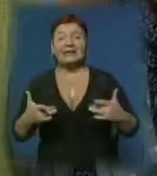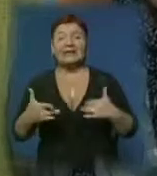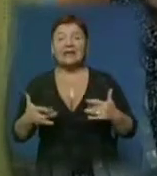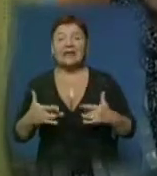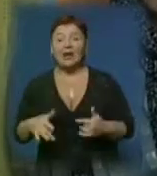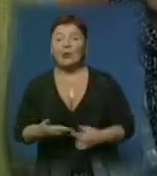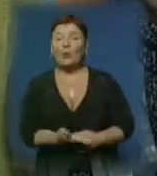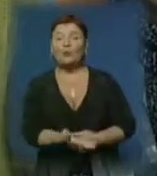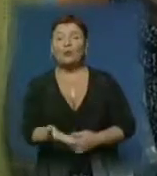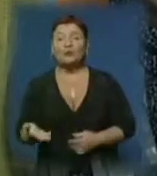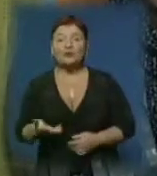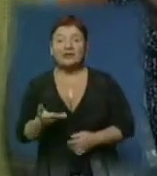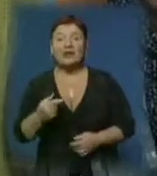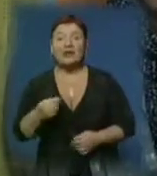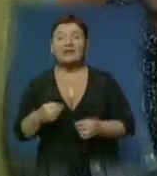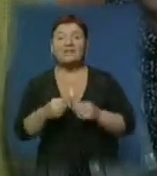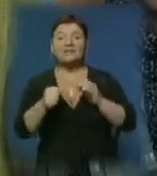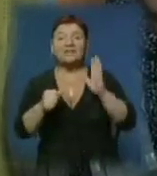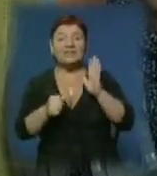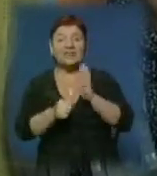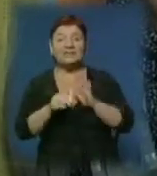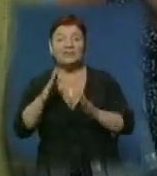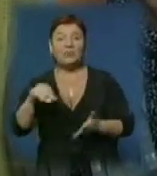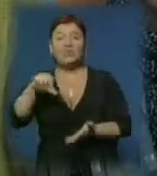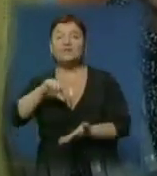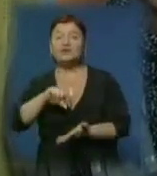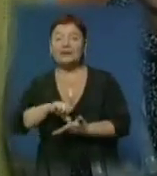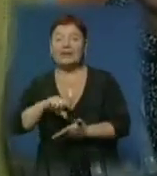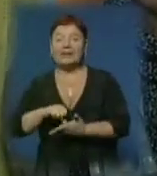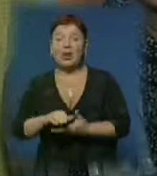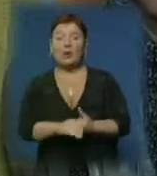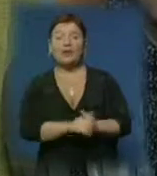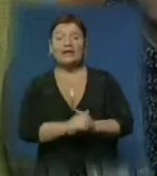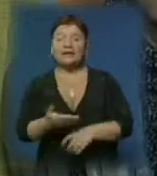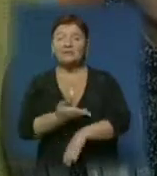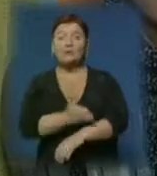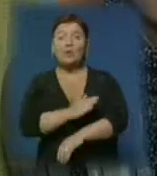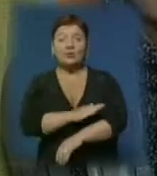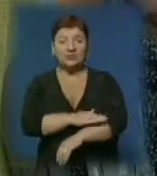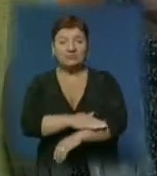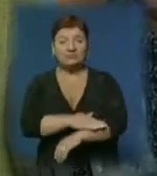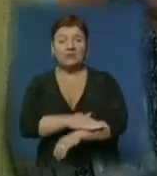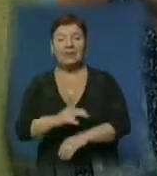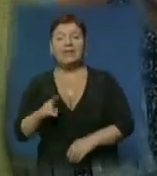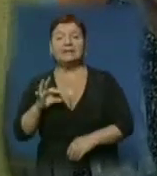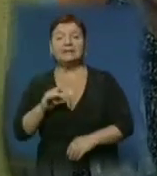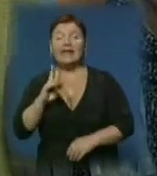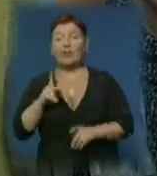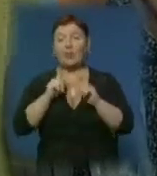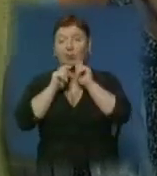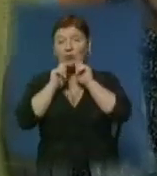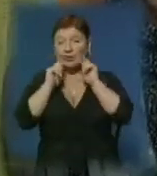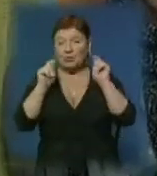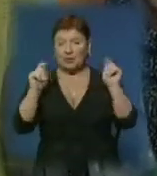Перед тим в 16.00 буде виступати колектив з Польщі теж на площі. Це буде подарунок